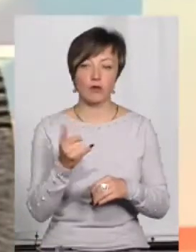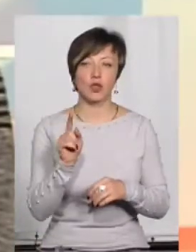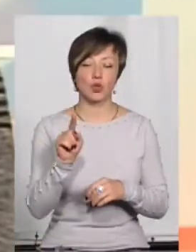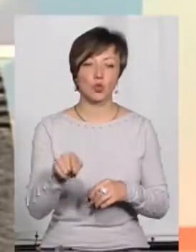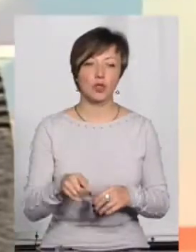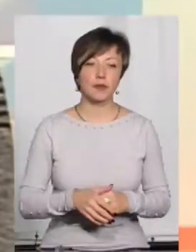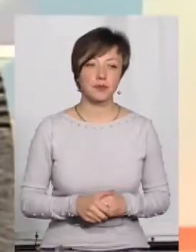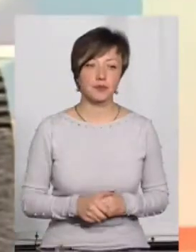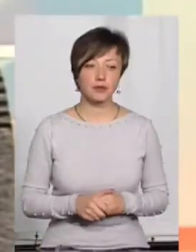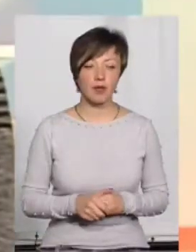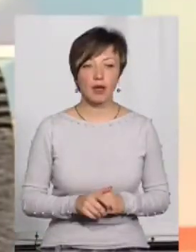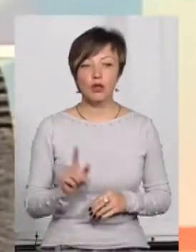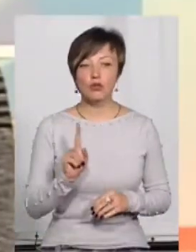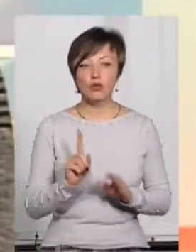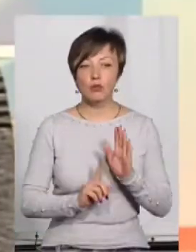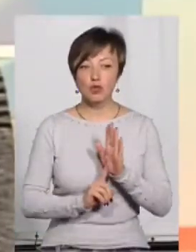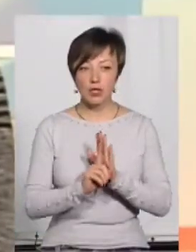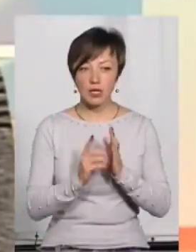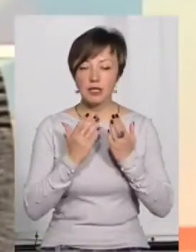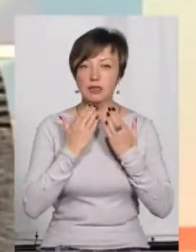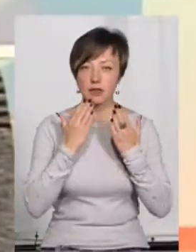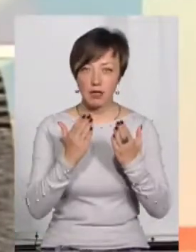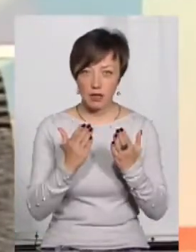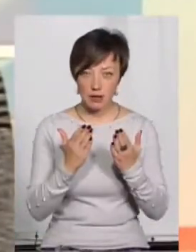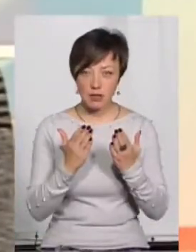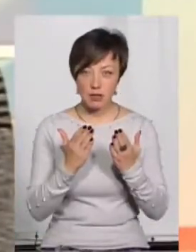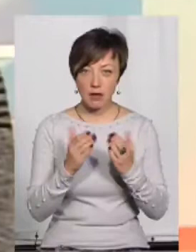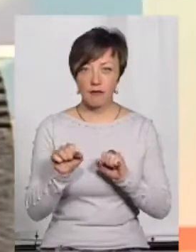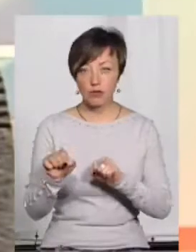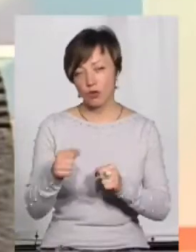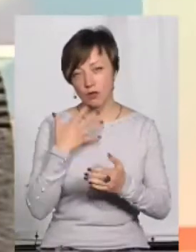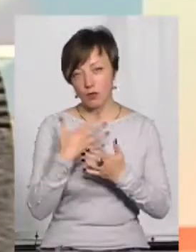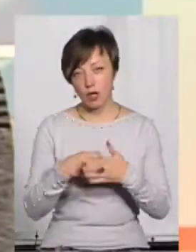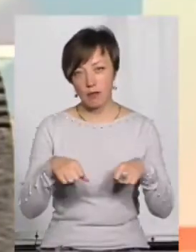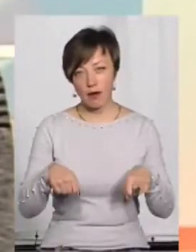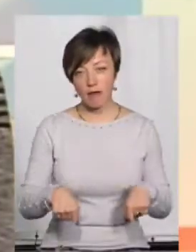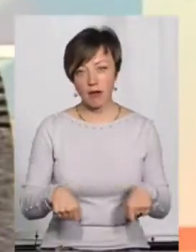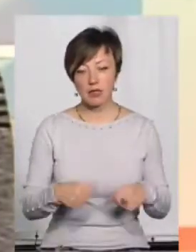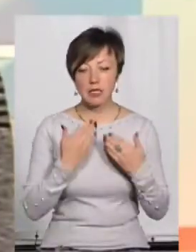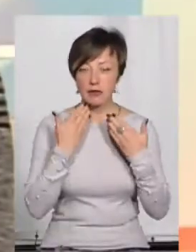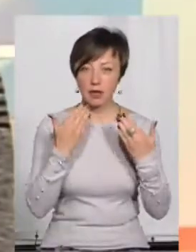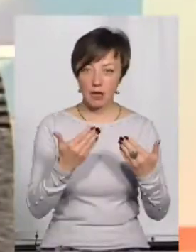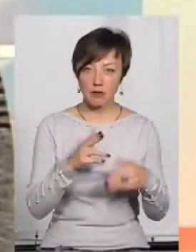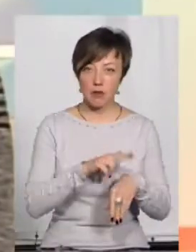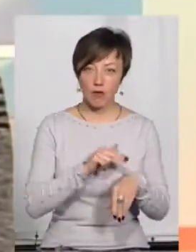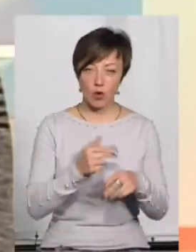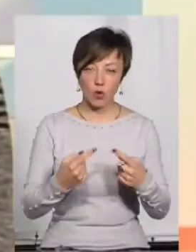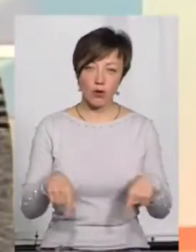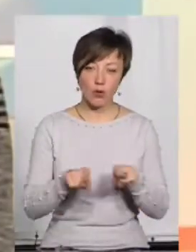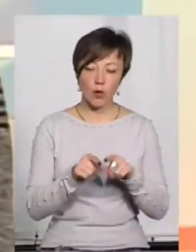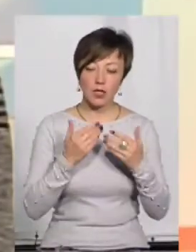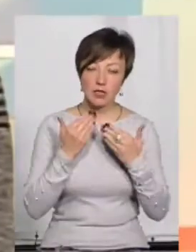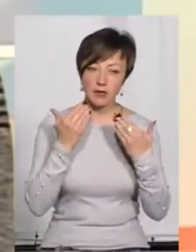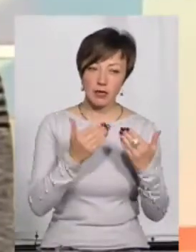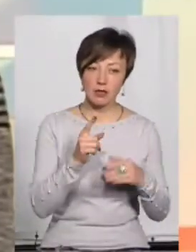туди. З чого починати? Звертатися, тобто, починати відстоювати свої права, звертатися в правоохоронні органи,